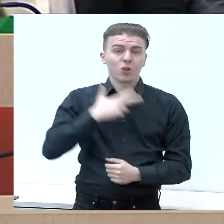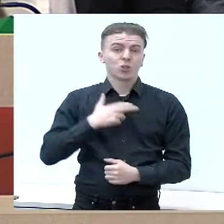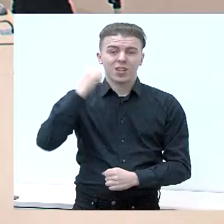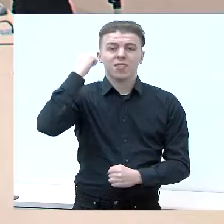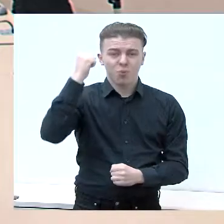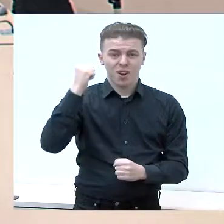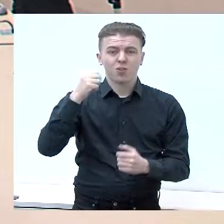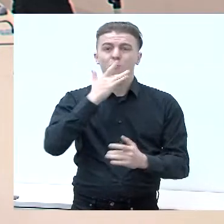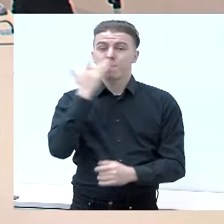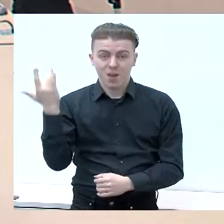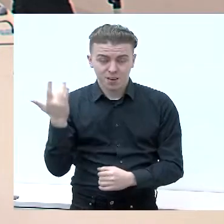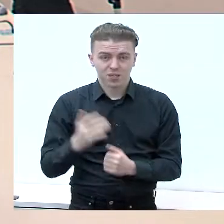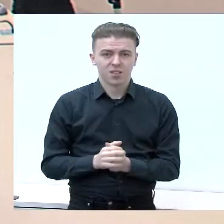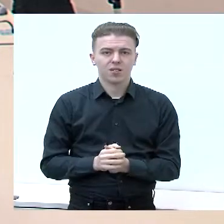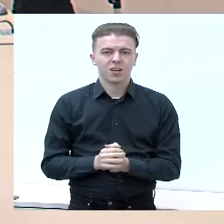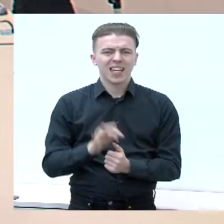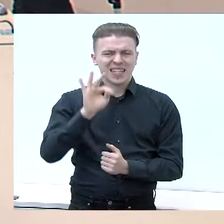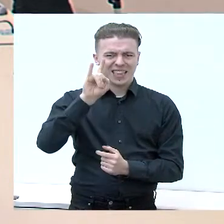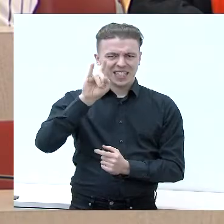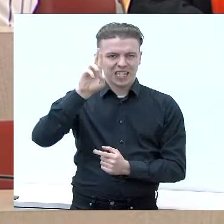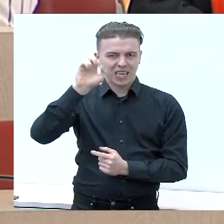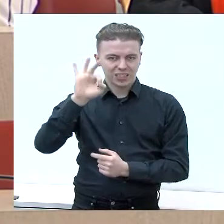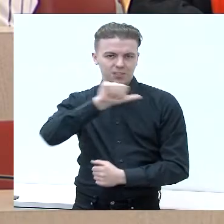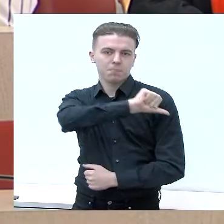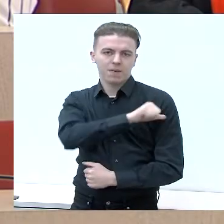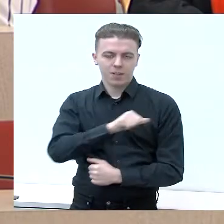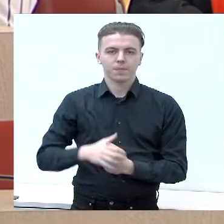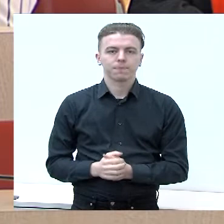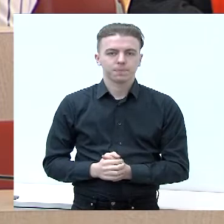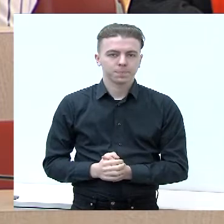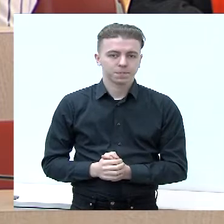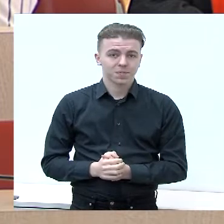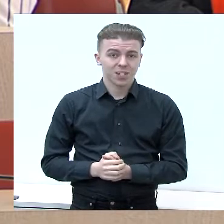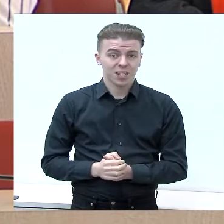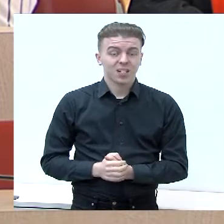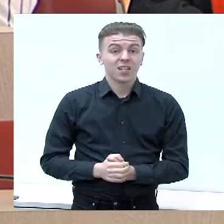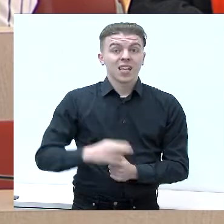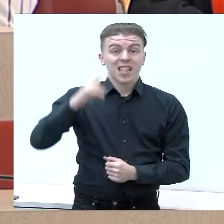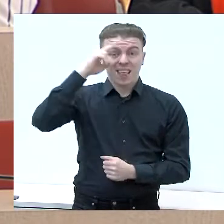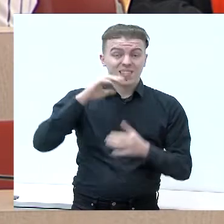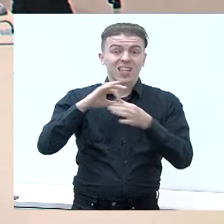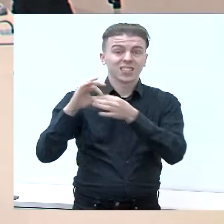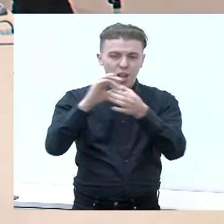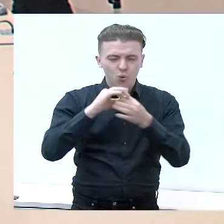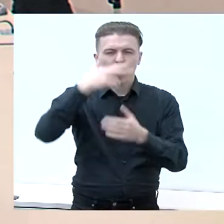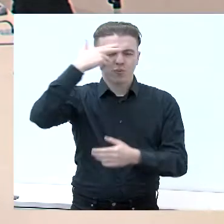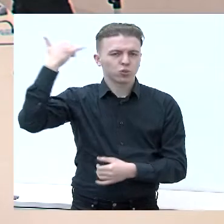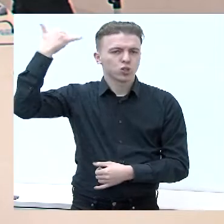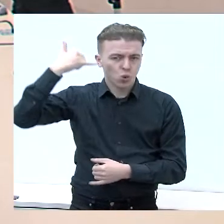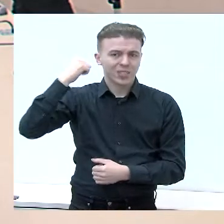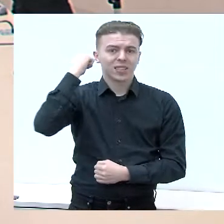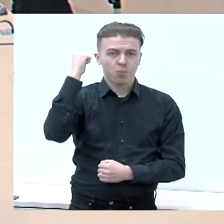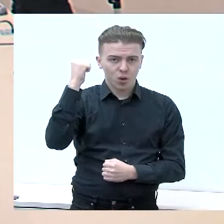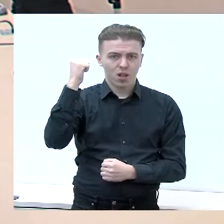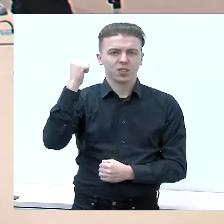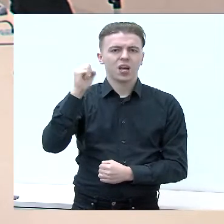partija. Sąrašo lyderis Reimundas Tyras. Tėviniai sąjunga Lietuvos krikščionys demokratai. Sąrašo lyderis